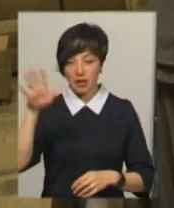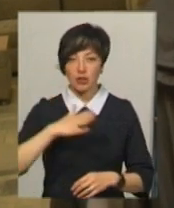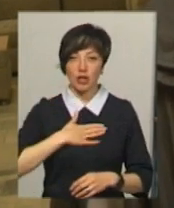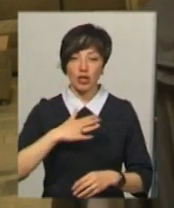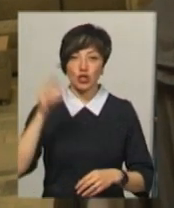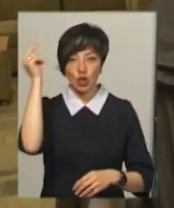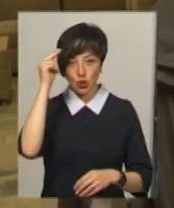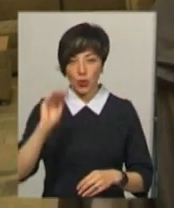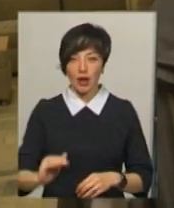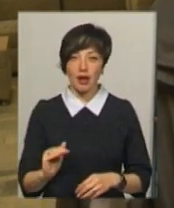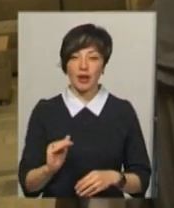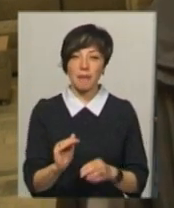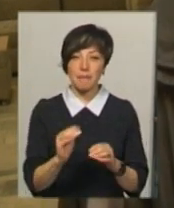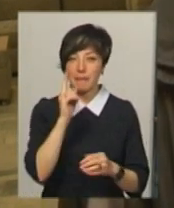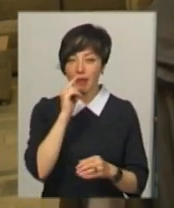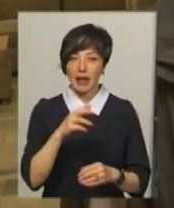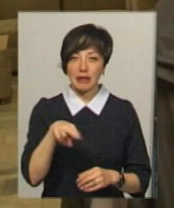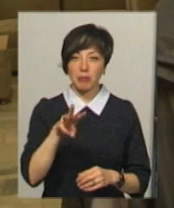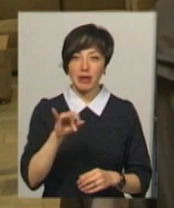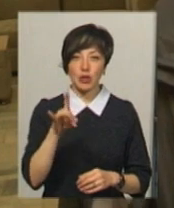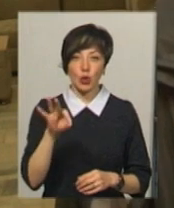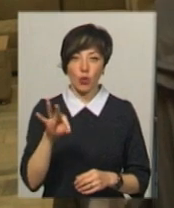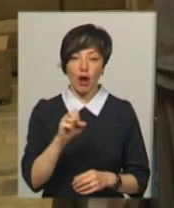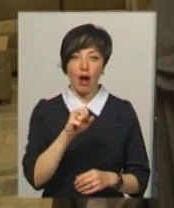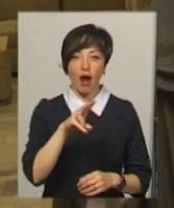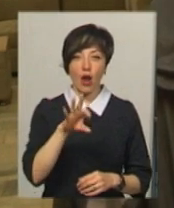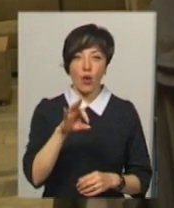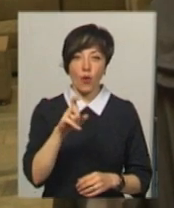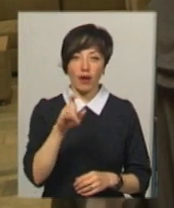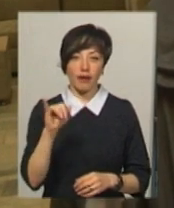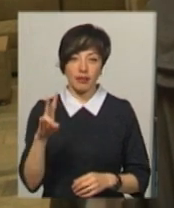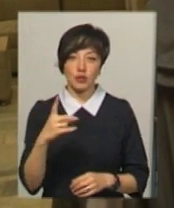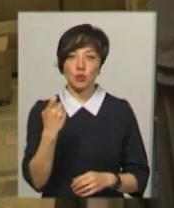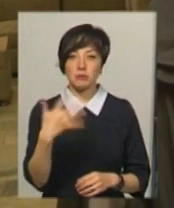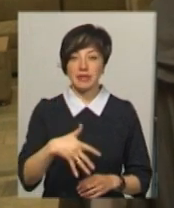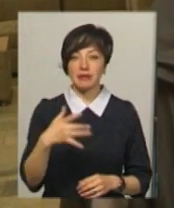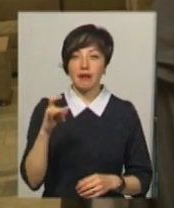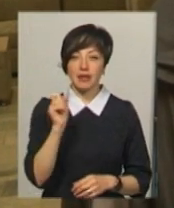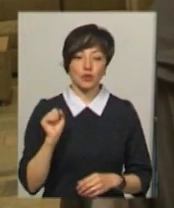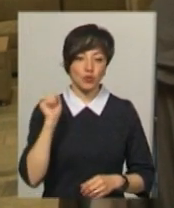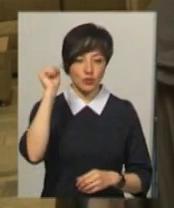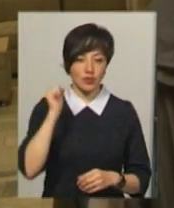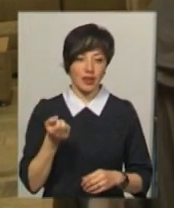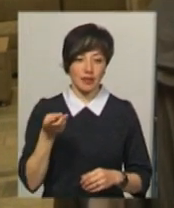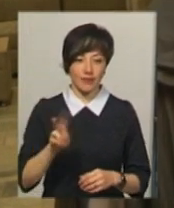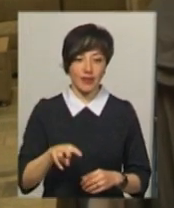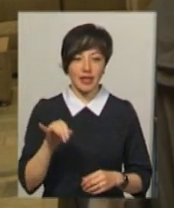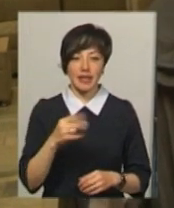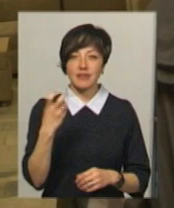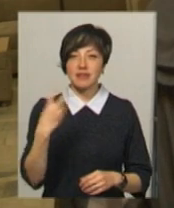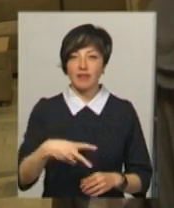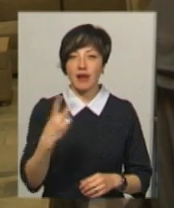школярик, Дунаєвчанин, маленький Дмитро Альохін, який 150 разів штовхнув дві гірі і